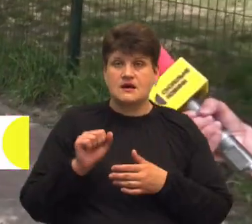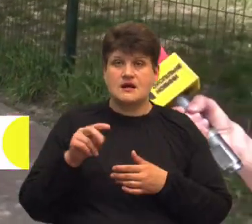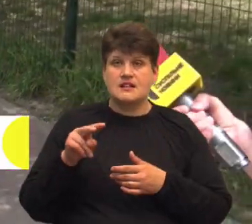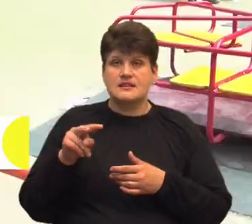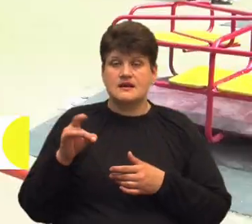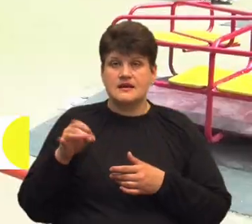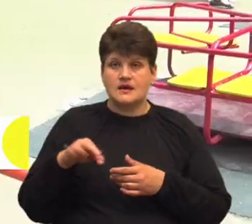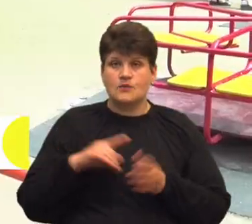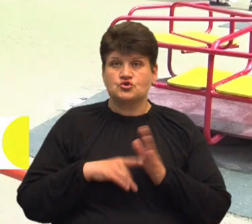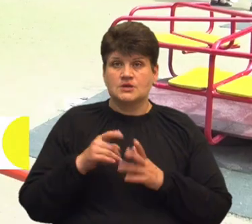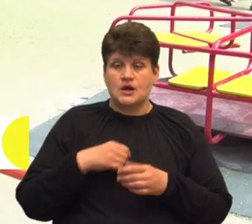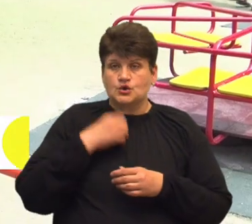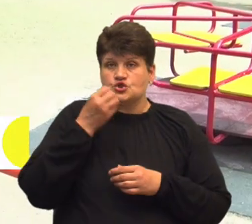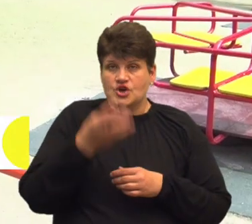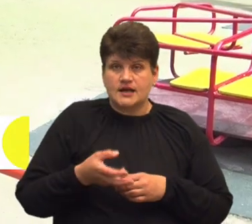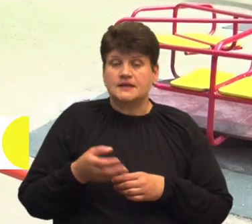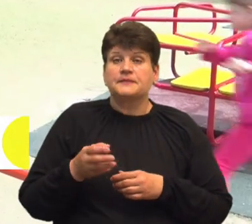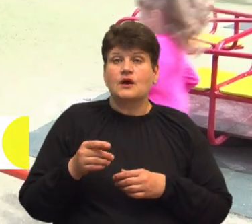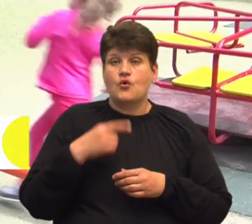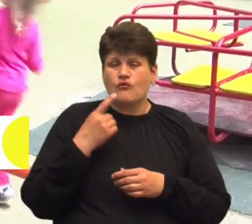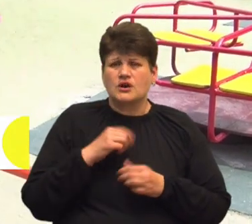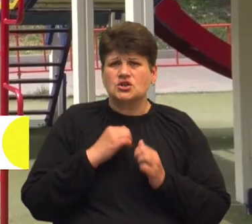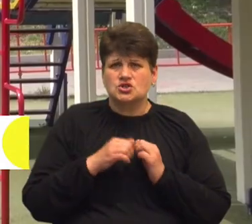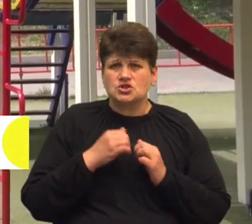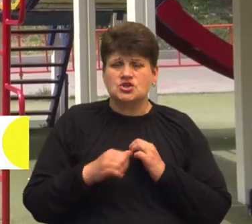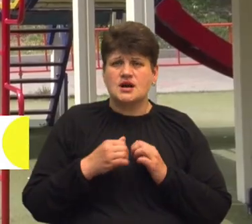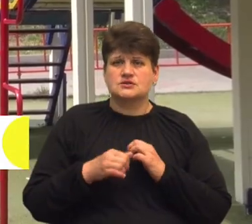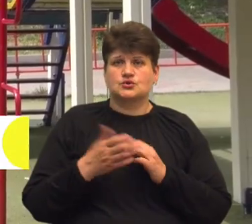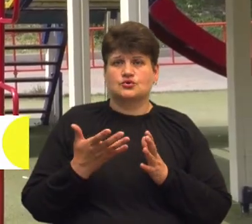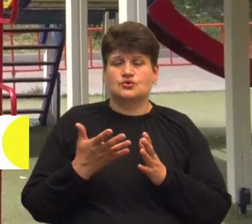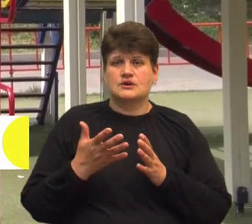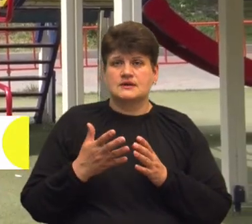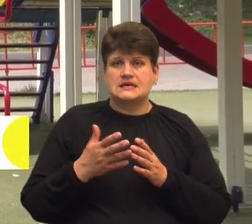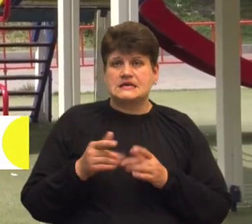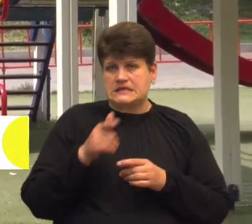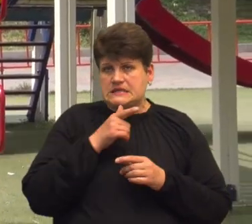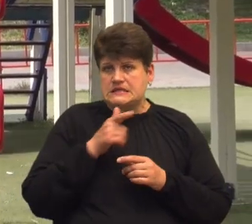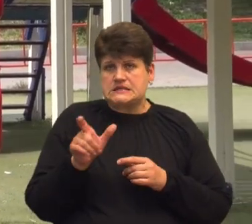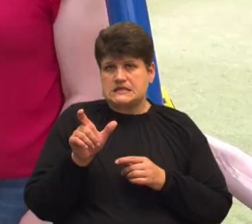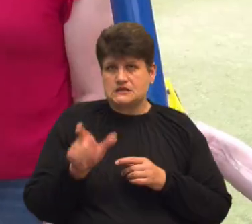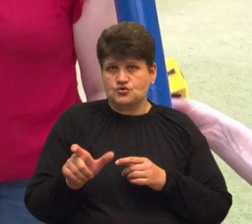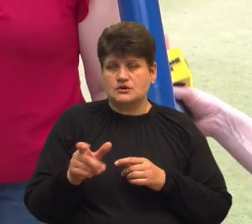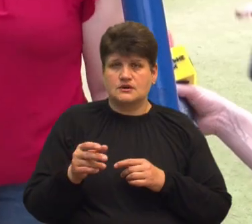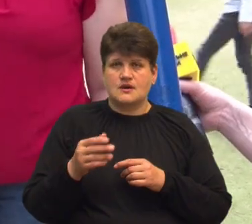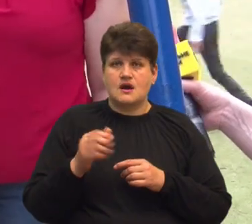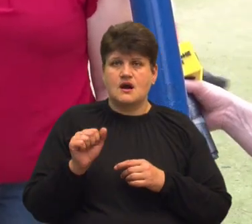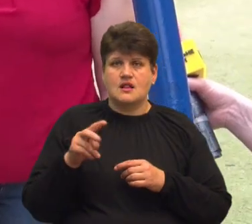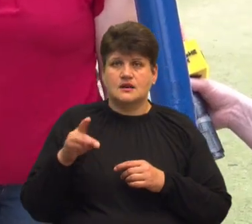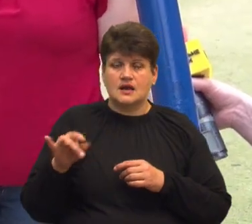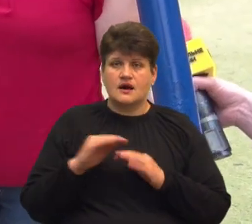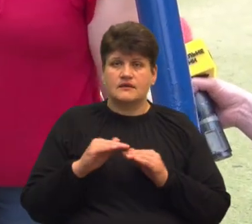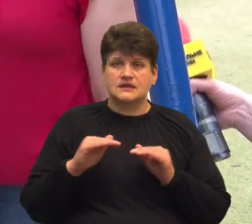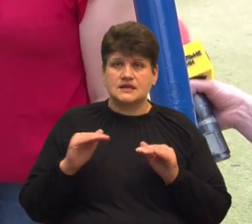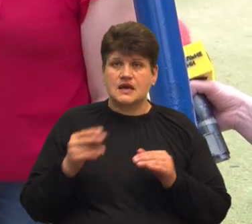починаю чхати. Антоніна каже, у неї найчастіше проявляються симптоми сезонної алергії, а у дітей – харчової. У дітей проявляється